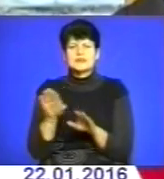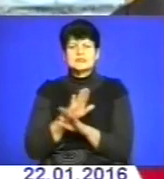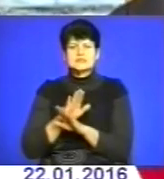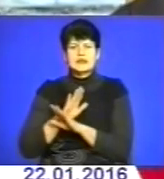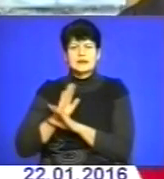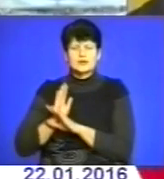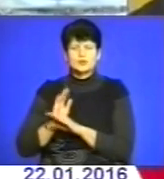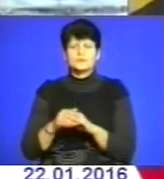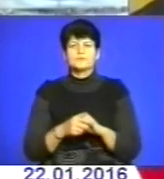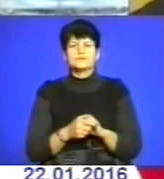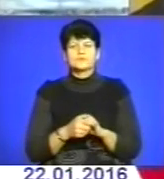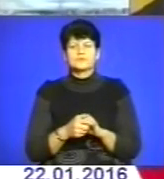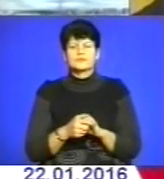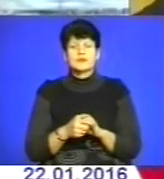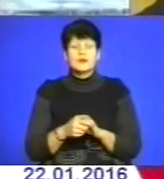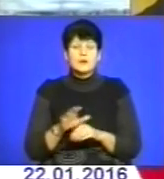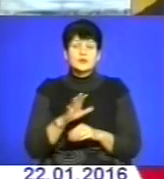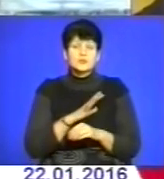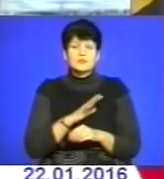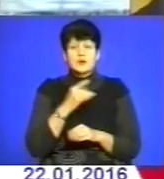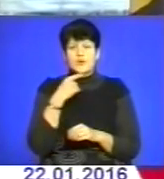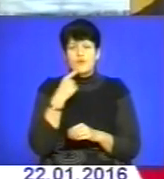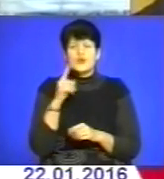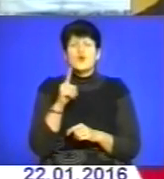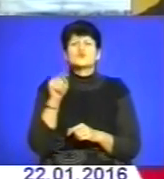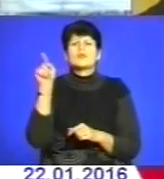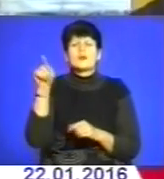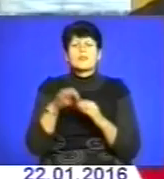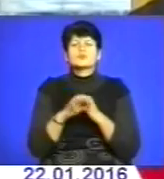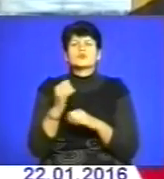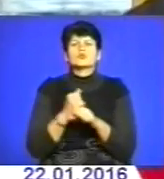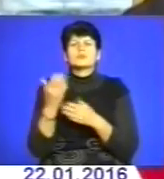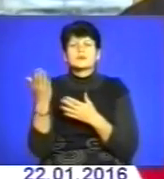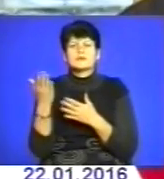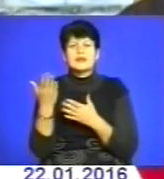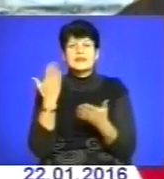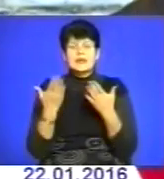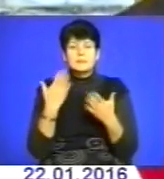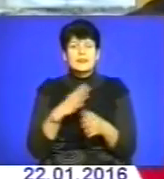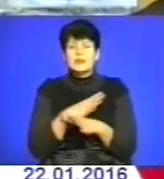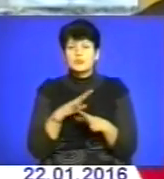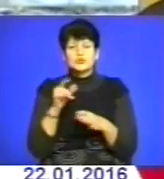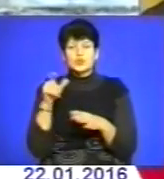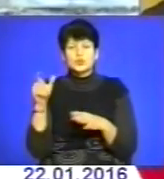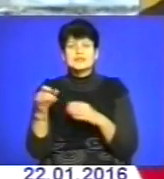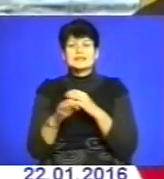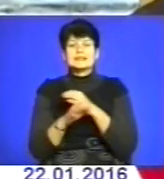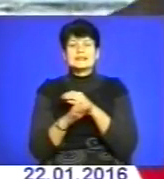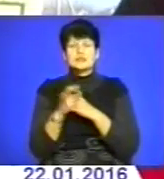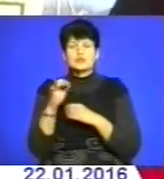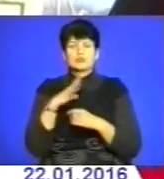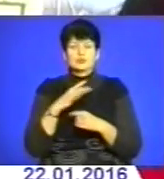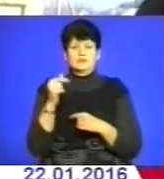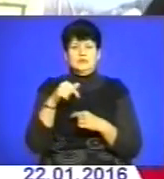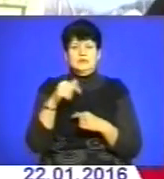часом кажуть, що там на сході робити. Якби вони не були на сході, то вони б були вже тут давно.